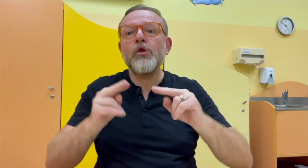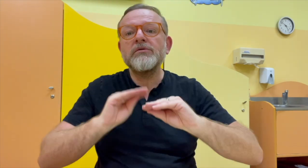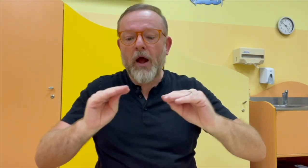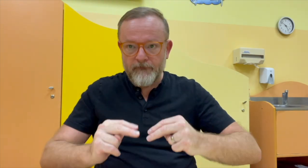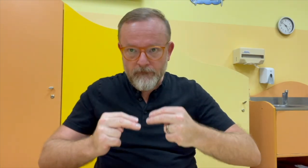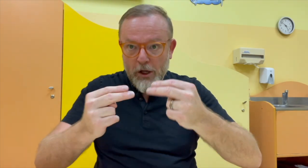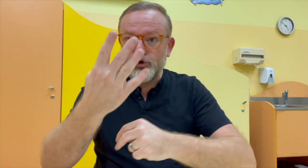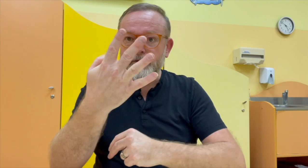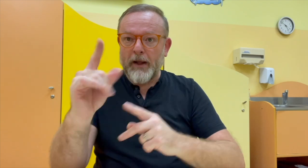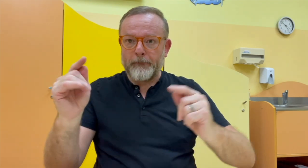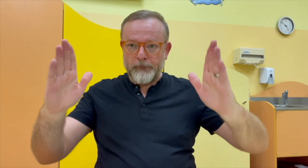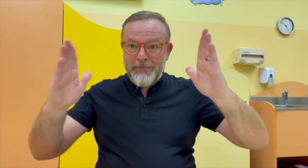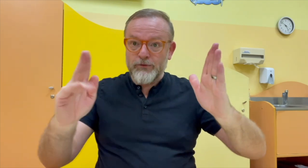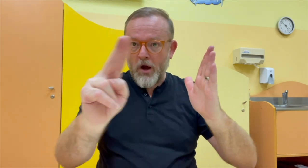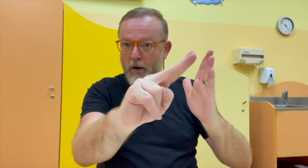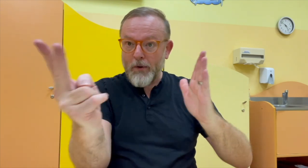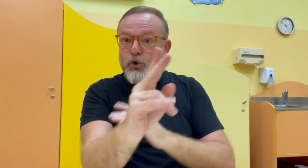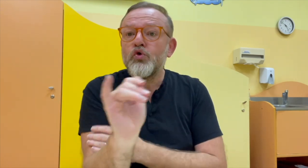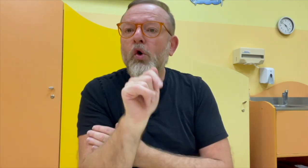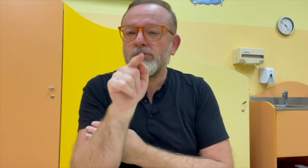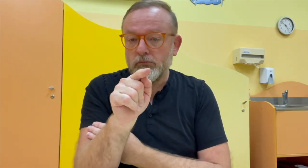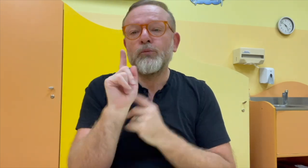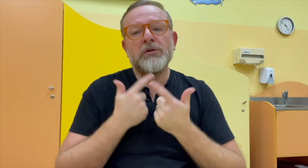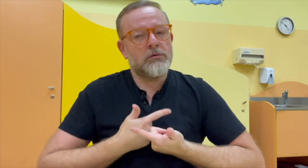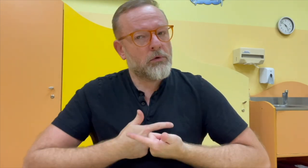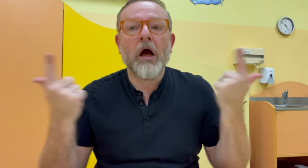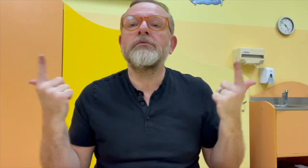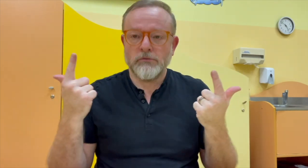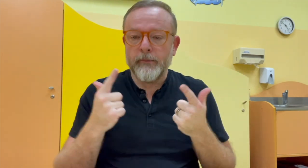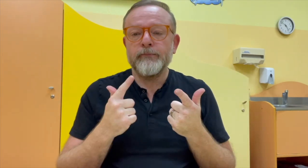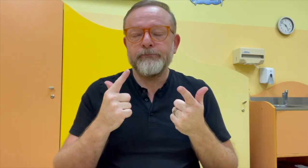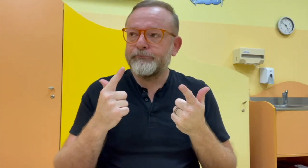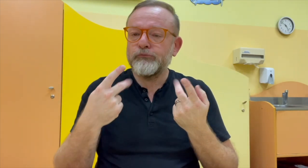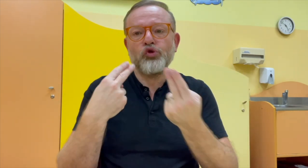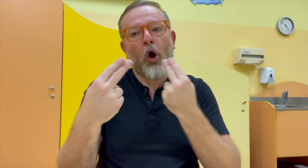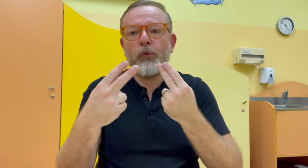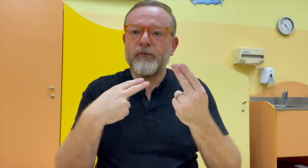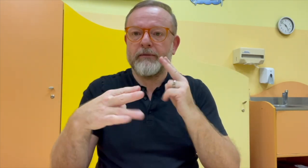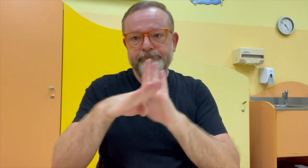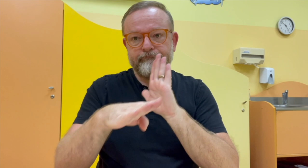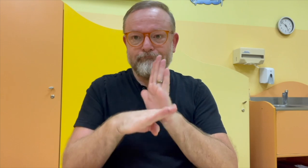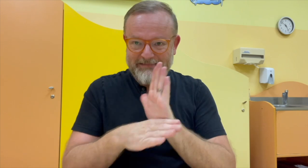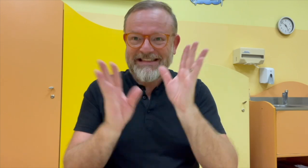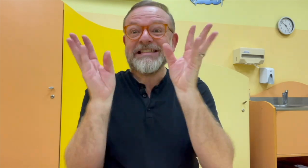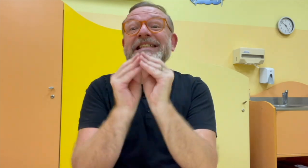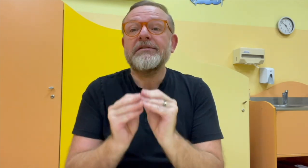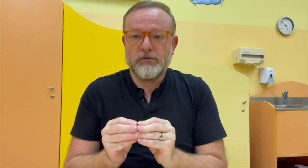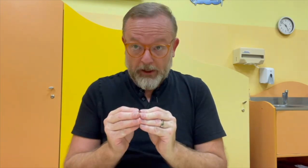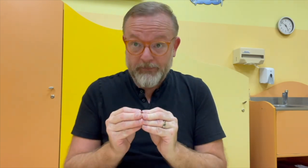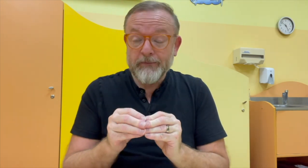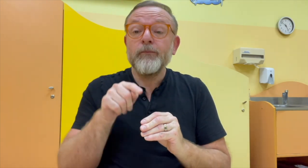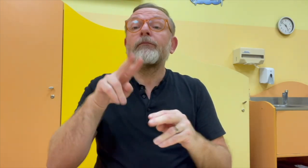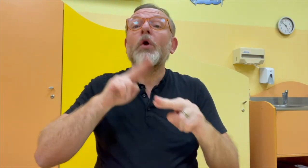bude dělat a vlastně metodicky si připravit celých těch 45 minut, aby to bylo jasné. Aby bylo